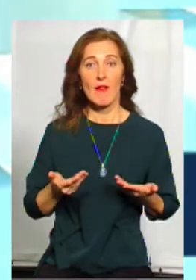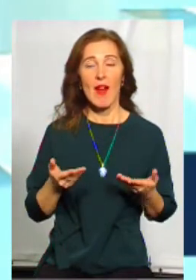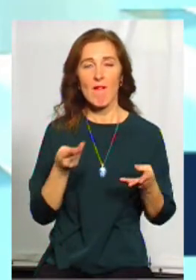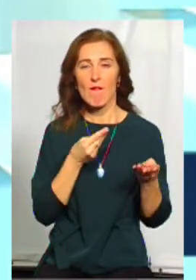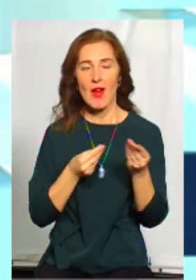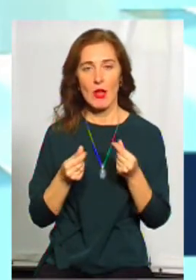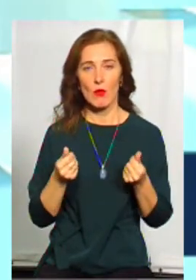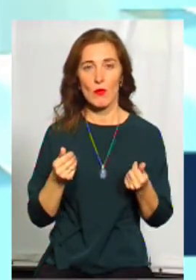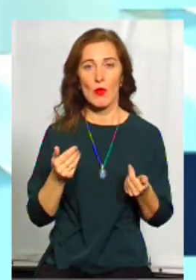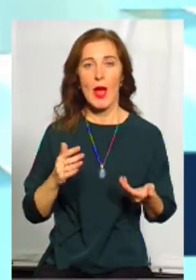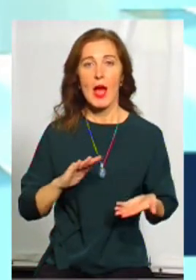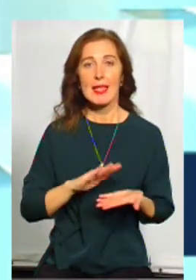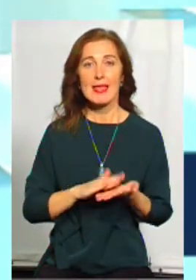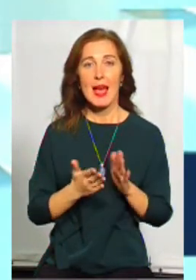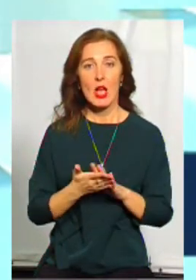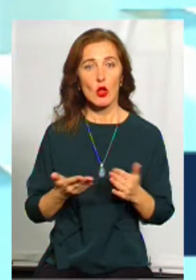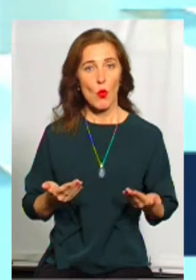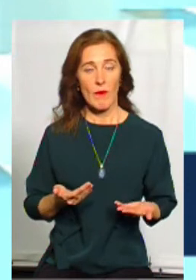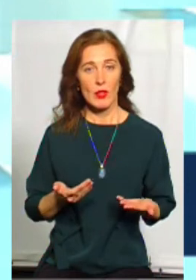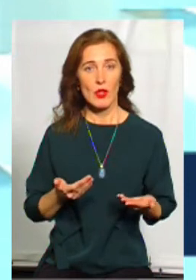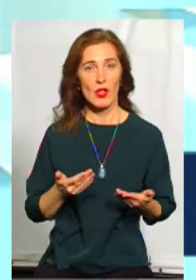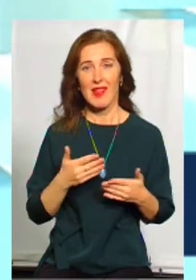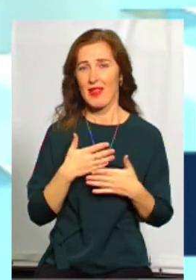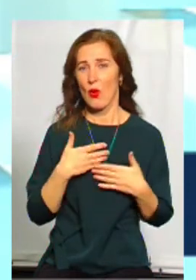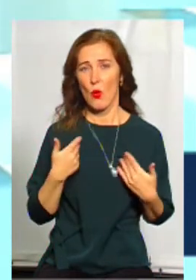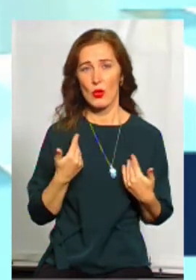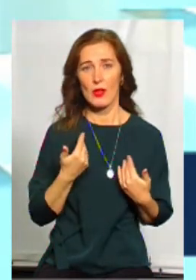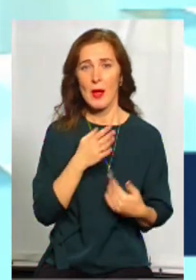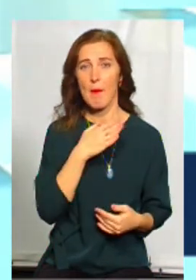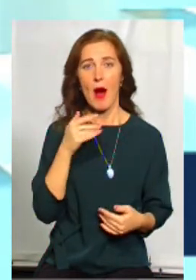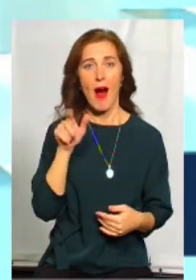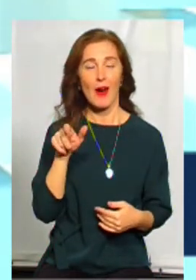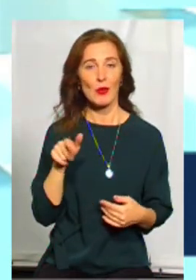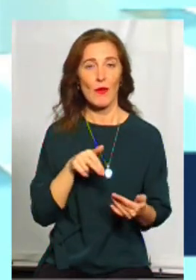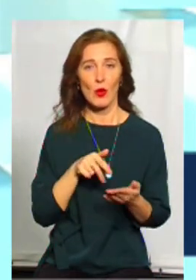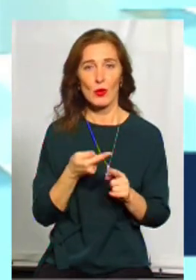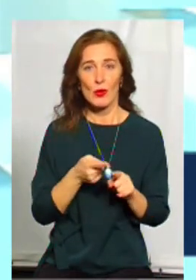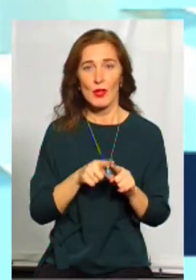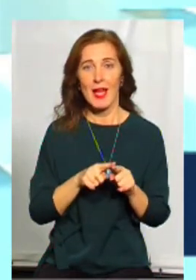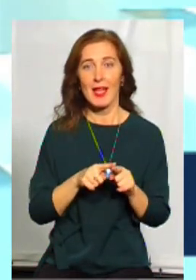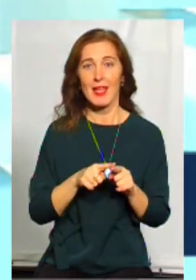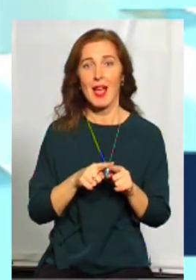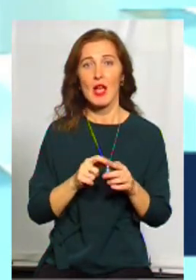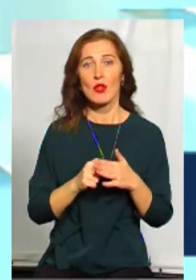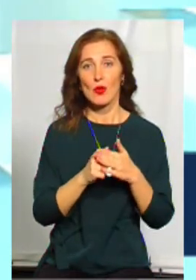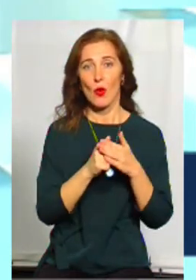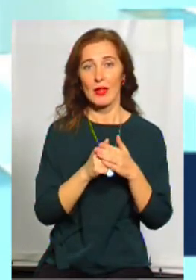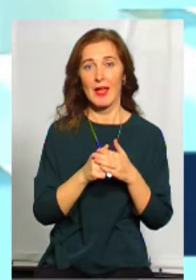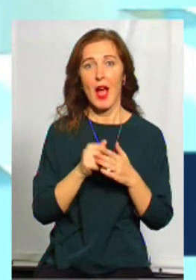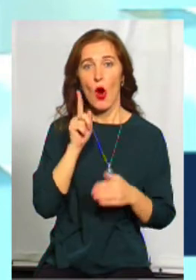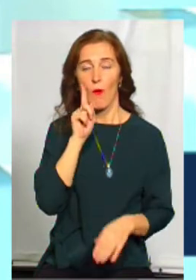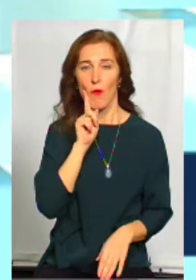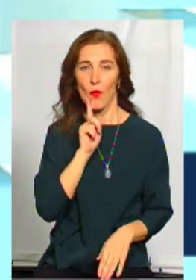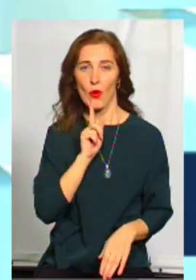середовищі, і їм дуже не хочеться виходити дуже багатьом з цієї зони комфорту. Я знаю, що таке вийти зони